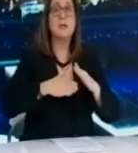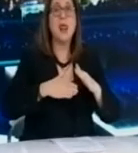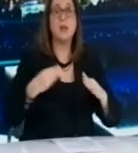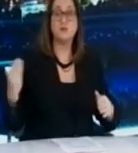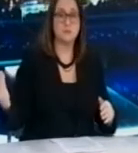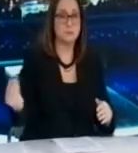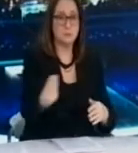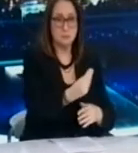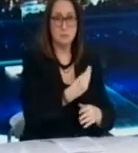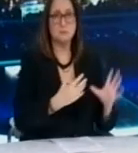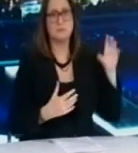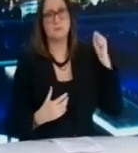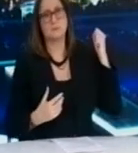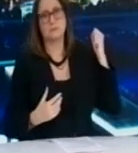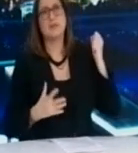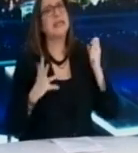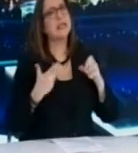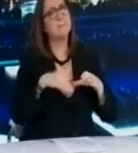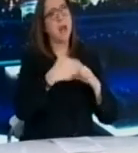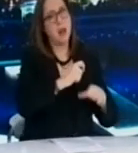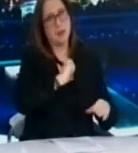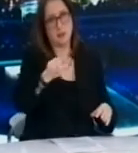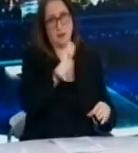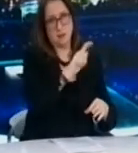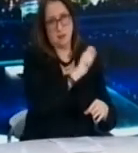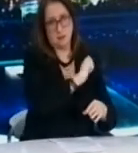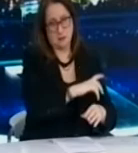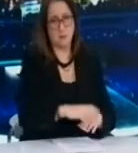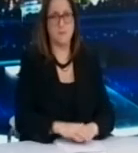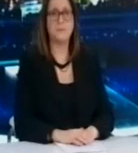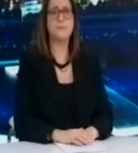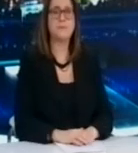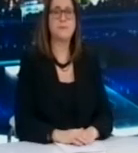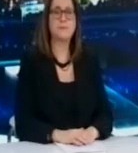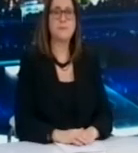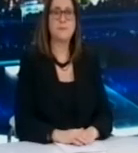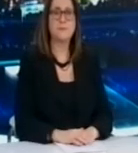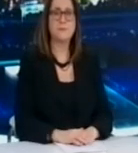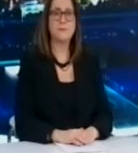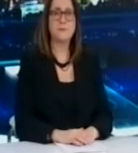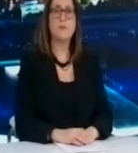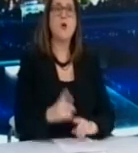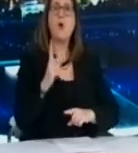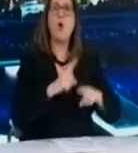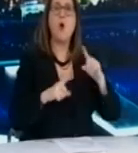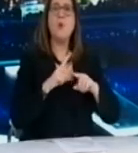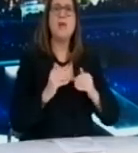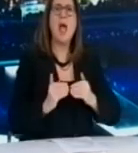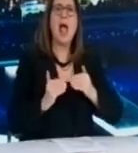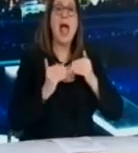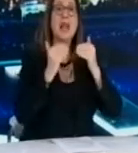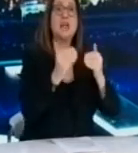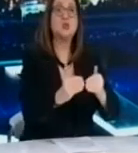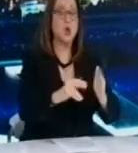εργοδότη. Υπερθυμίζεται ότι δεν χορηγείται βεβαίωση κίνησης σε όσους εργαζομένους βρίσκονται πρώτον σε καθεστώς αναστολή Σύμβασης